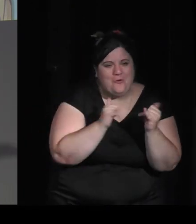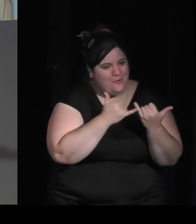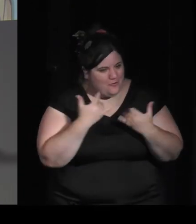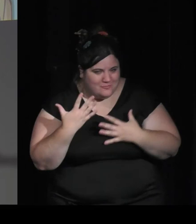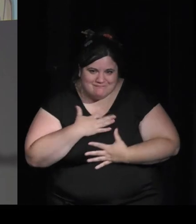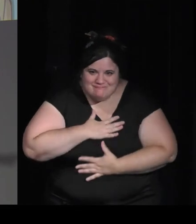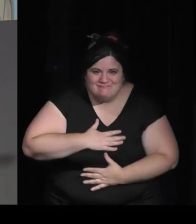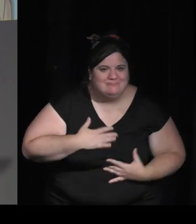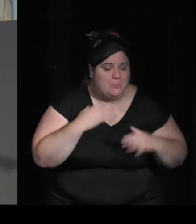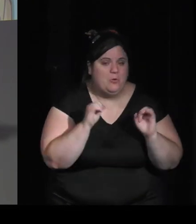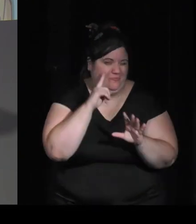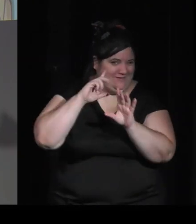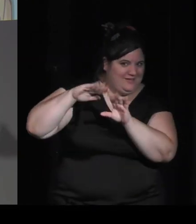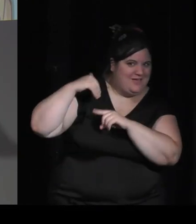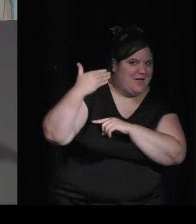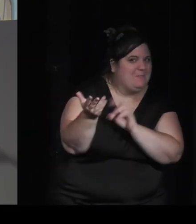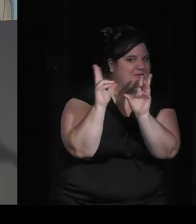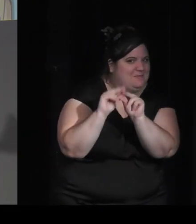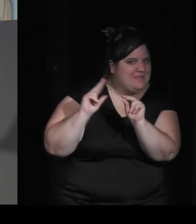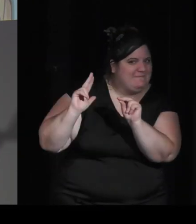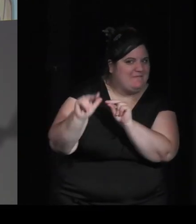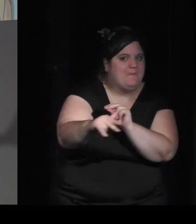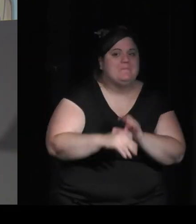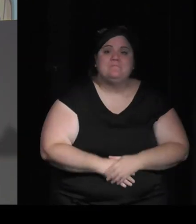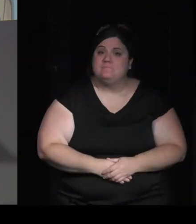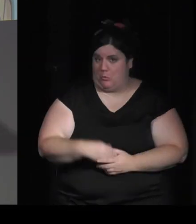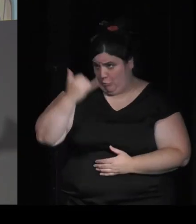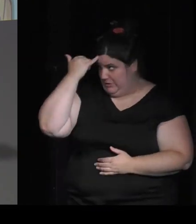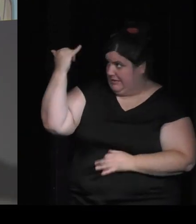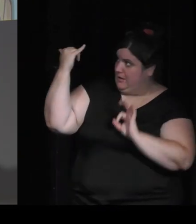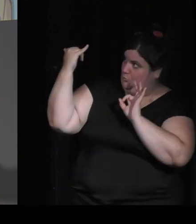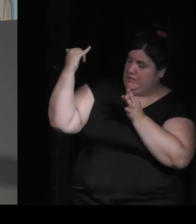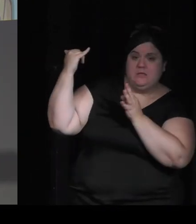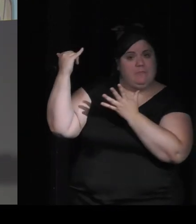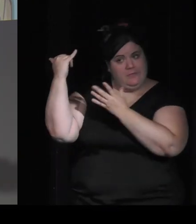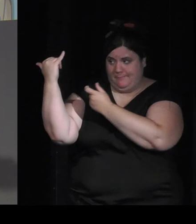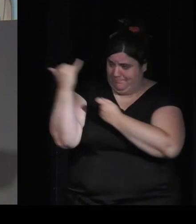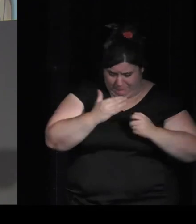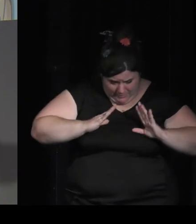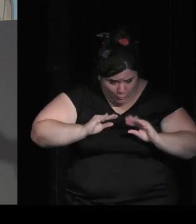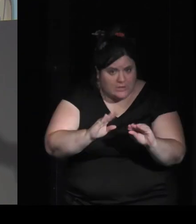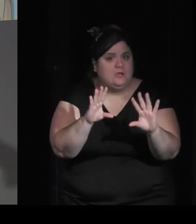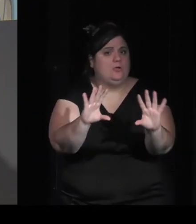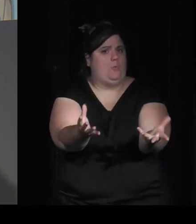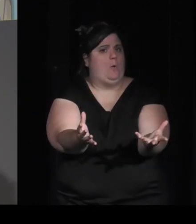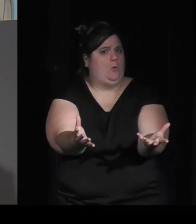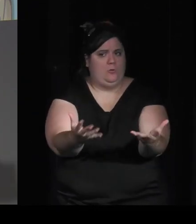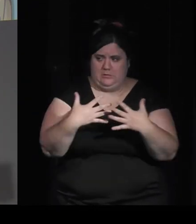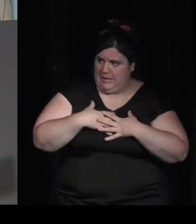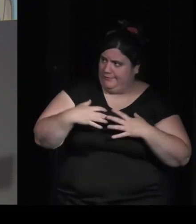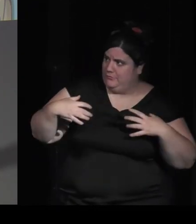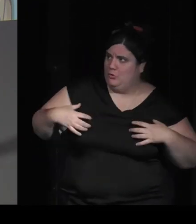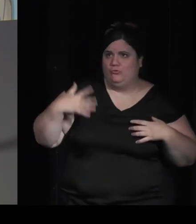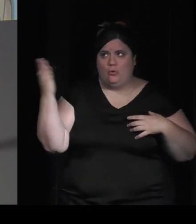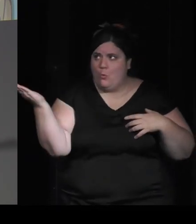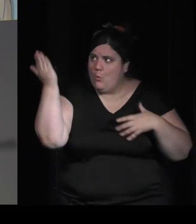j'y reviendrai tout à l'heure mais bien sûr quand on a une telle idée comment on fait ça comment on aborde la science qu'on la rend accessible